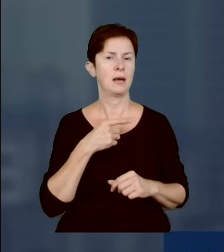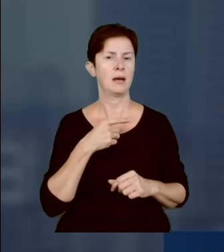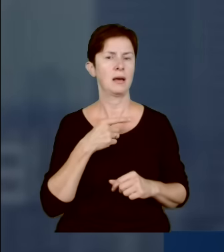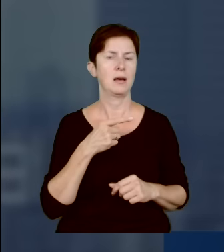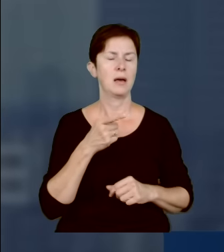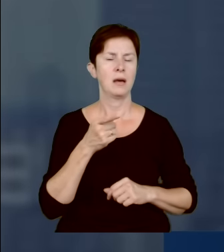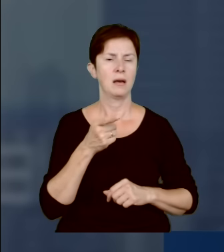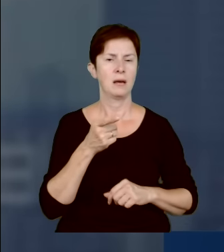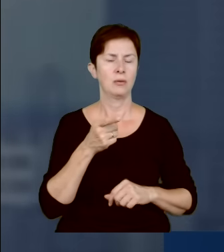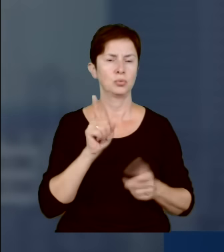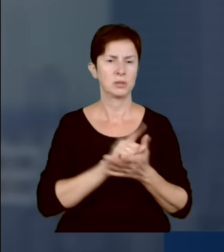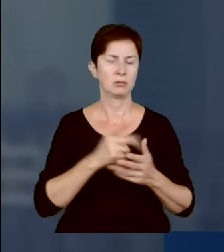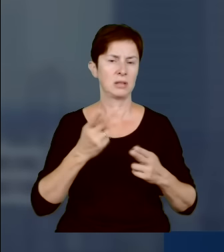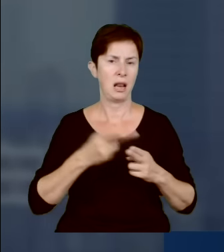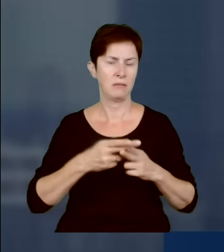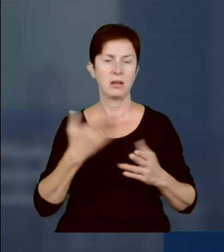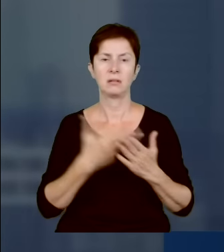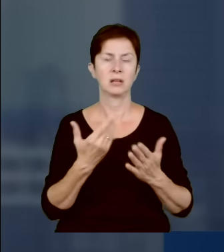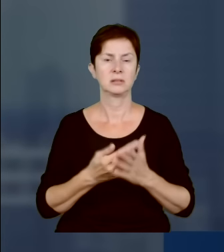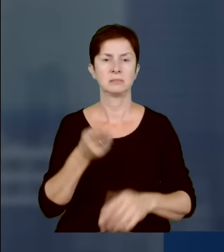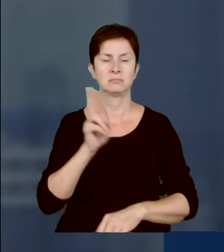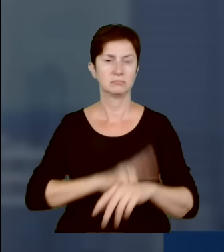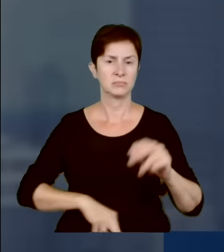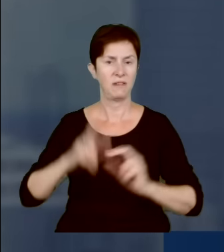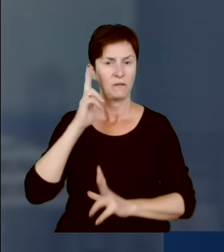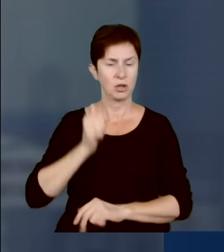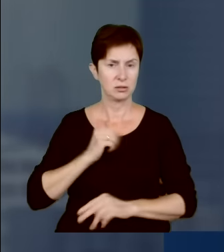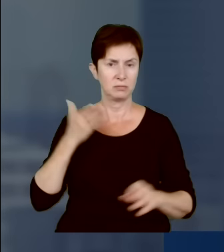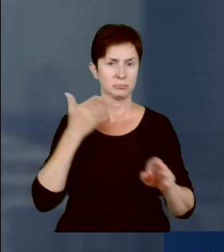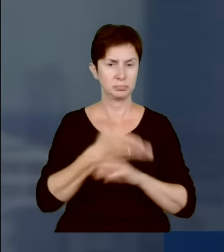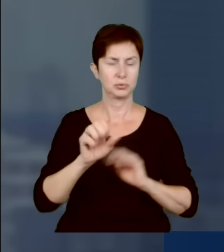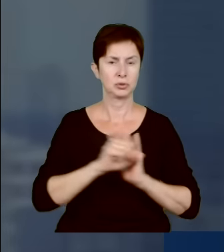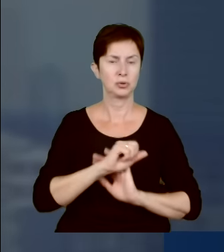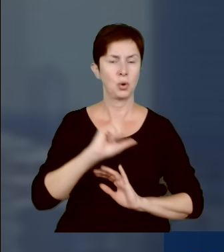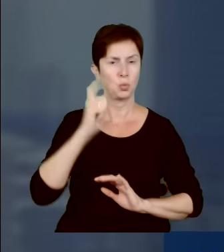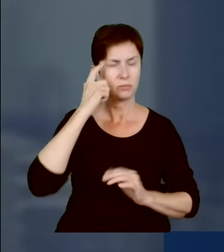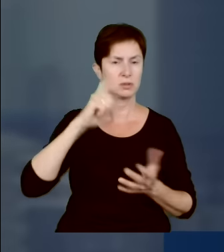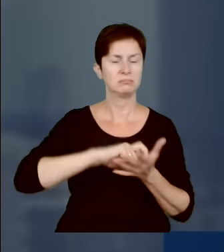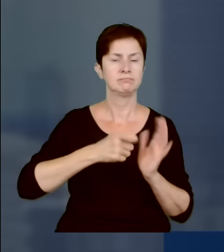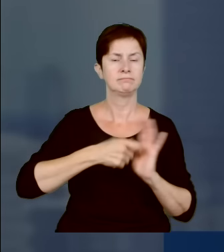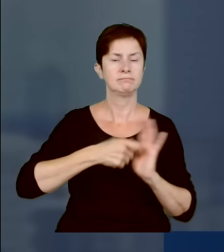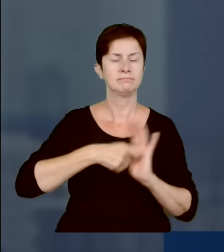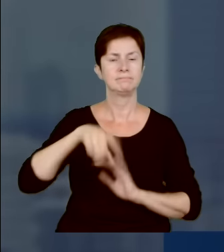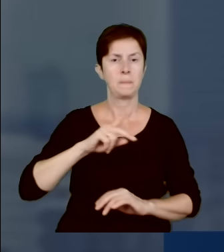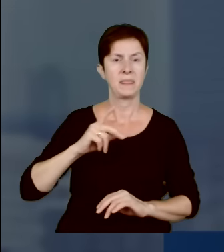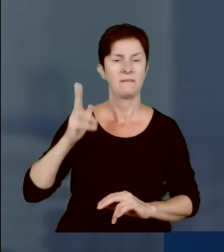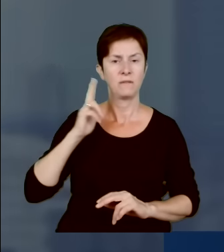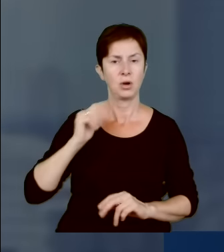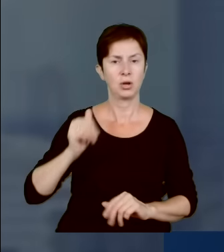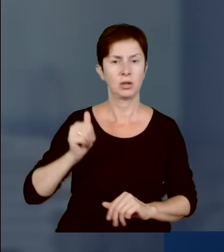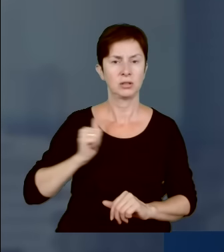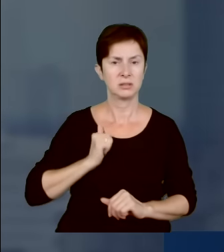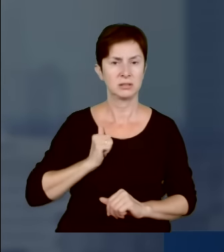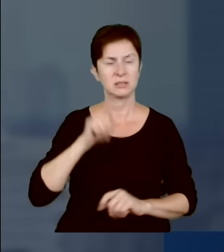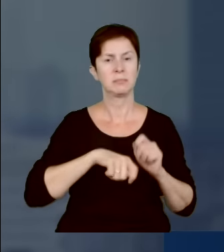wojskowa weszła do budynku Sztabu Generalnego Wojska Polskiego, żeby sprawdzić, w jaki sposób myśmy weszli w posiadanie